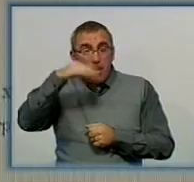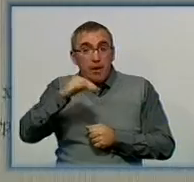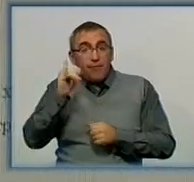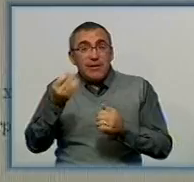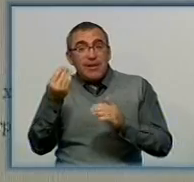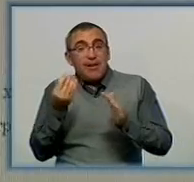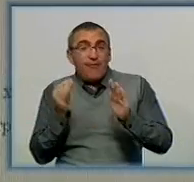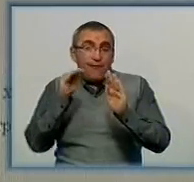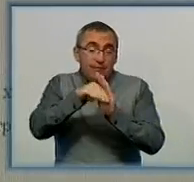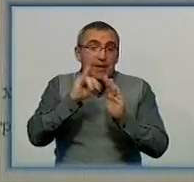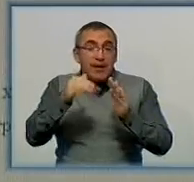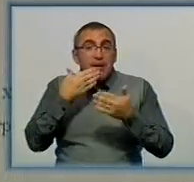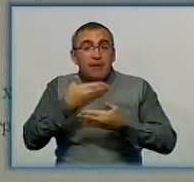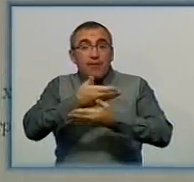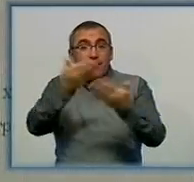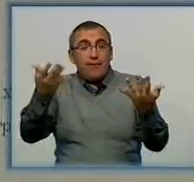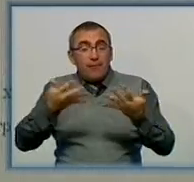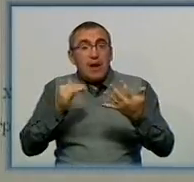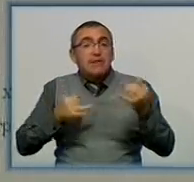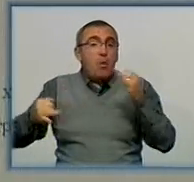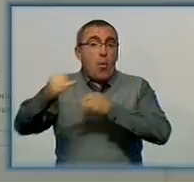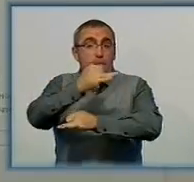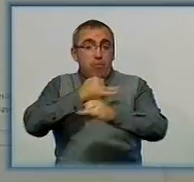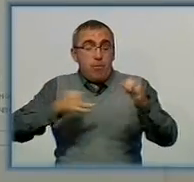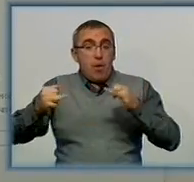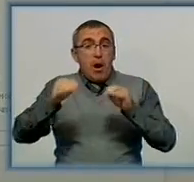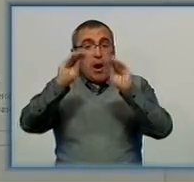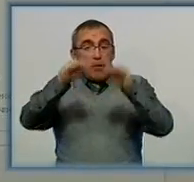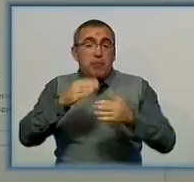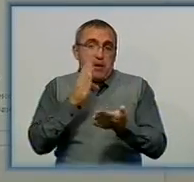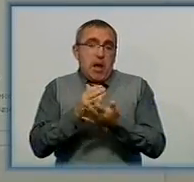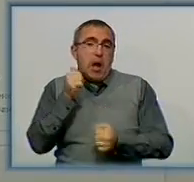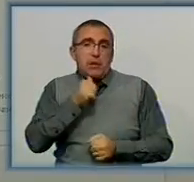внесків та винести це питання на загальне обговорення. Анкета є анонімною.